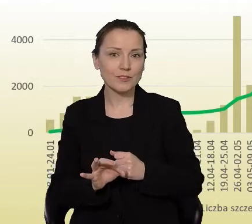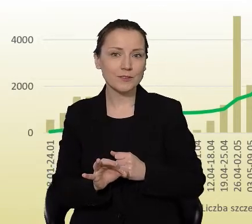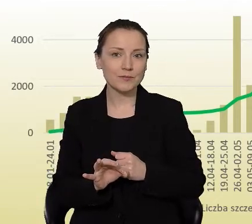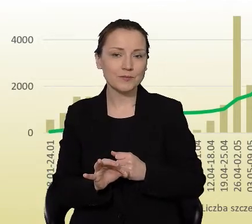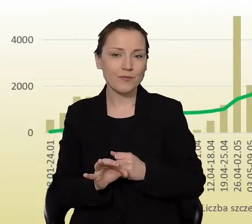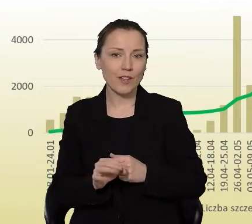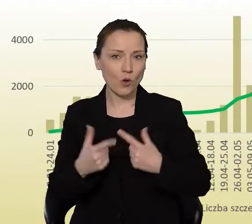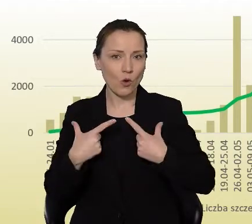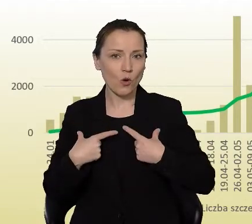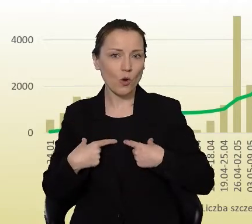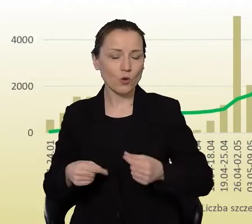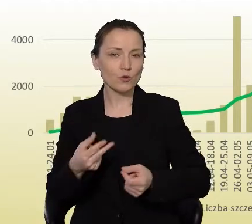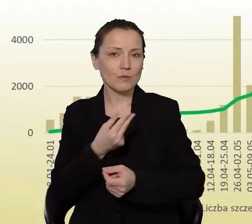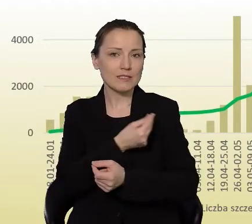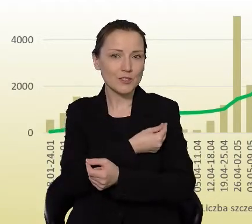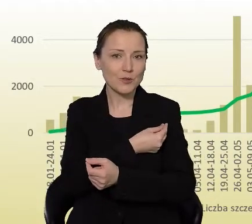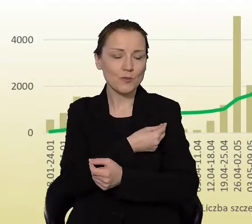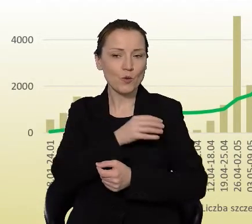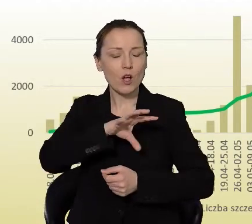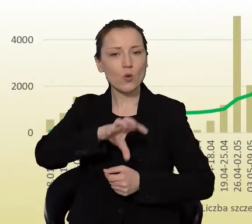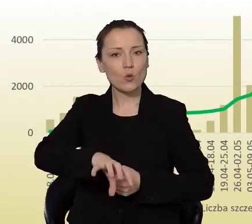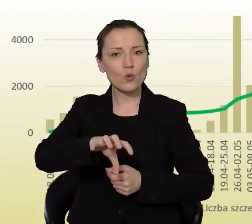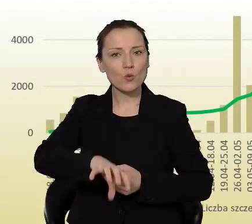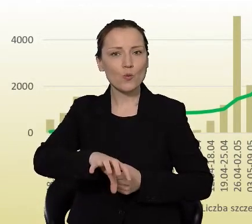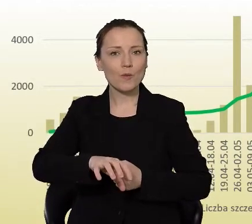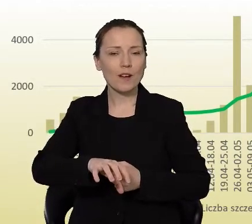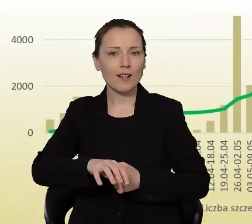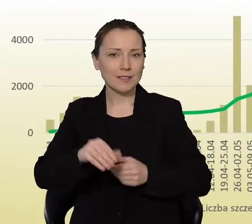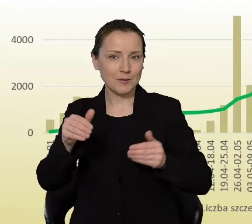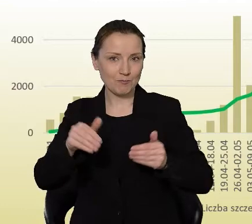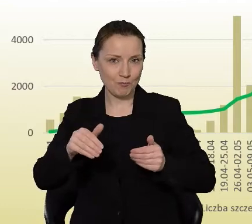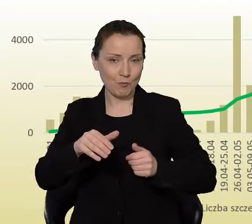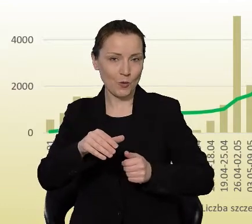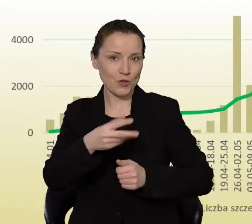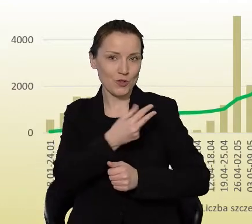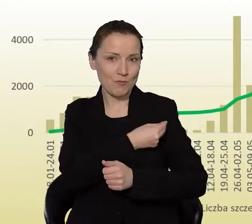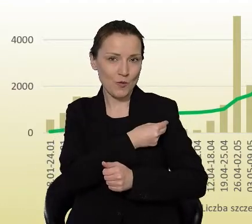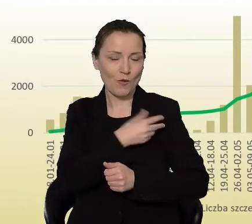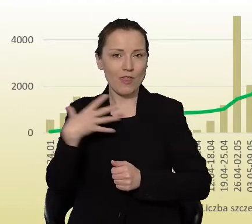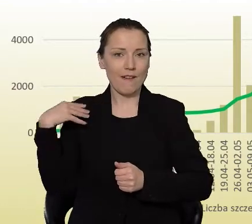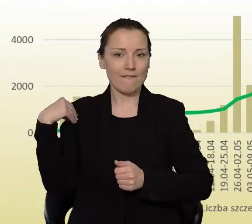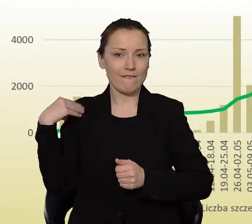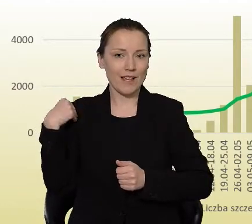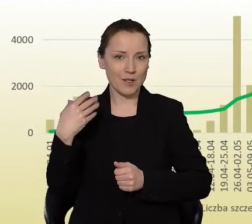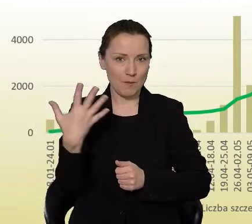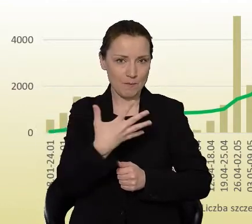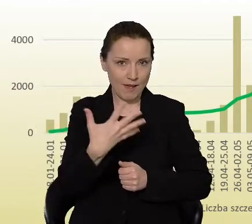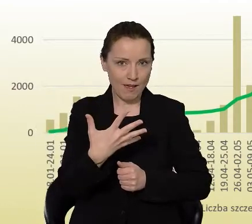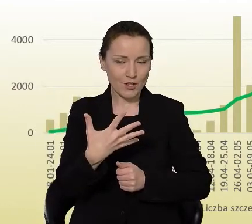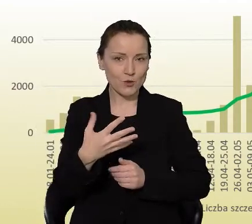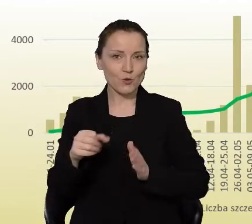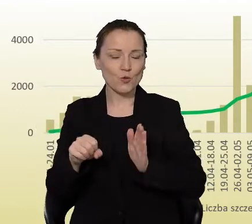zaszczepienie w grupie tej, która może być szczepiona, czyli od piątego roku życia aż do